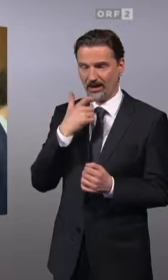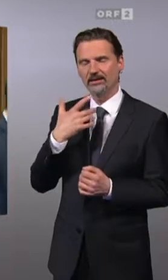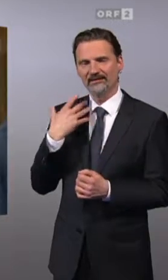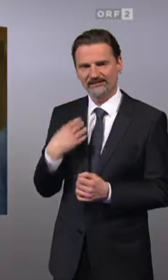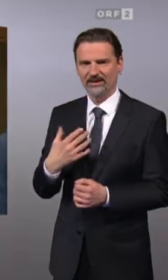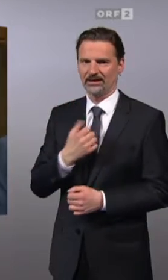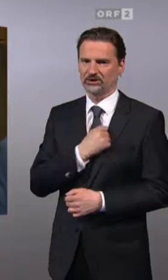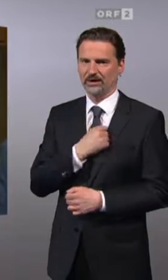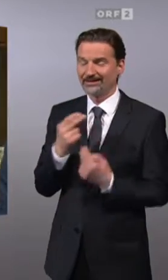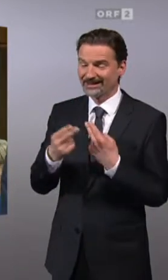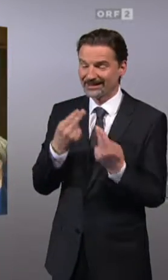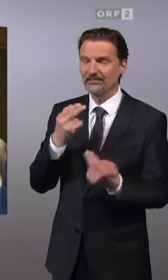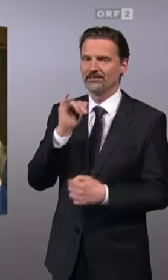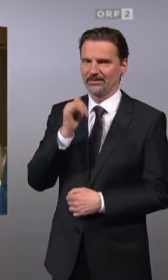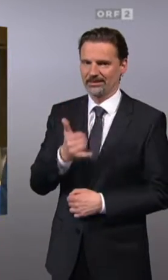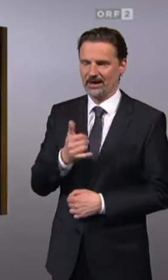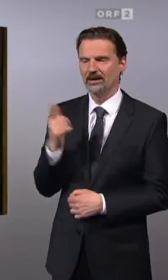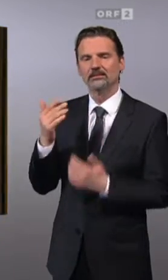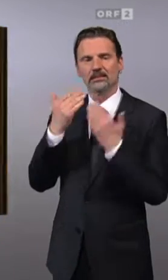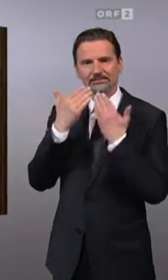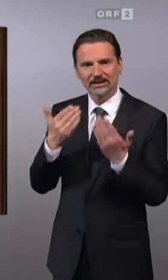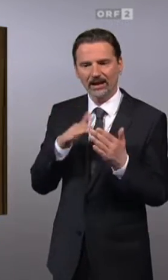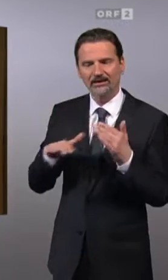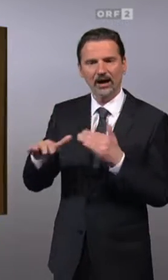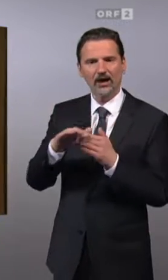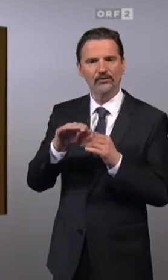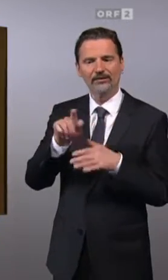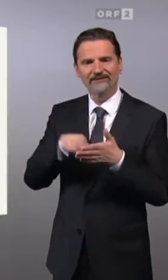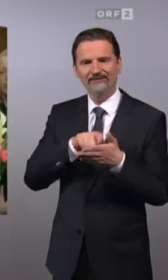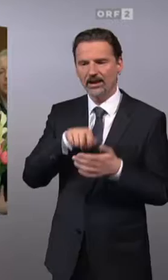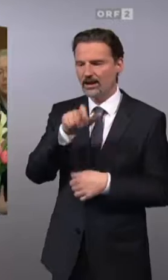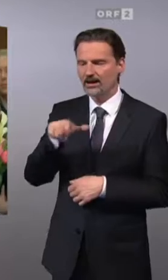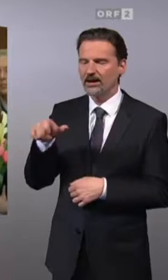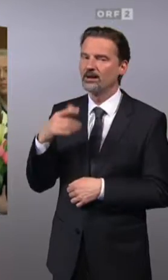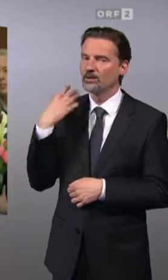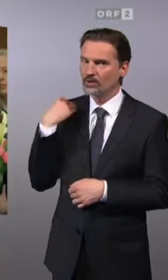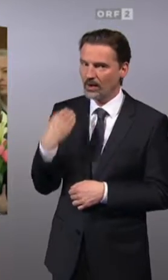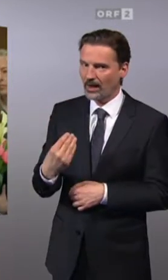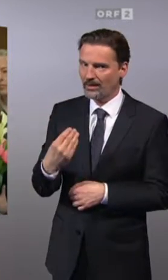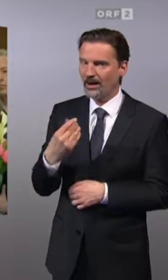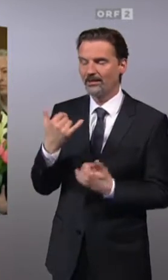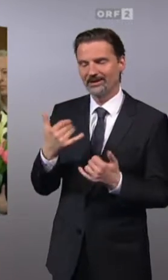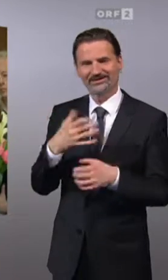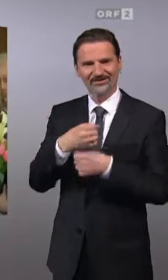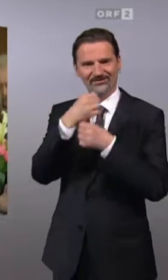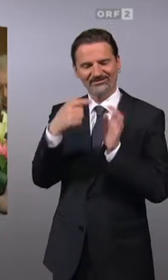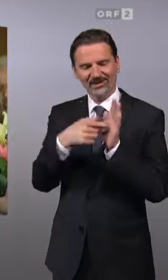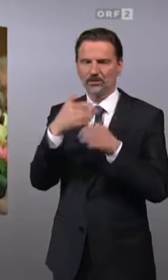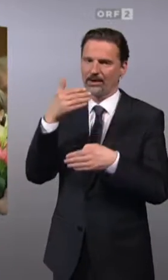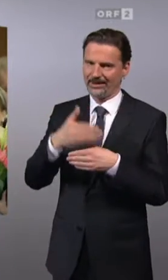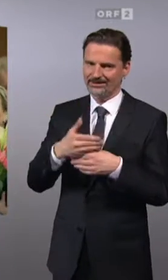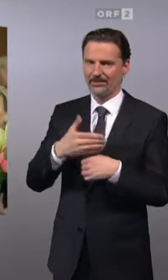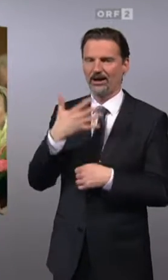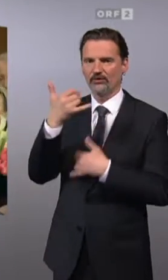Knapp, aber doch. Seemann bedankt sich bei seinen Wählern, dass er nochmals, aber laut Verfassung zum letzten Mal, fünf Jahre